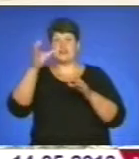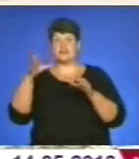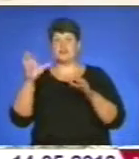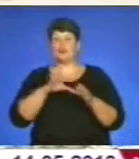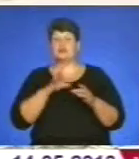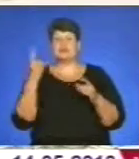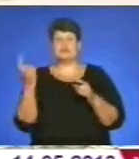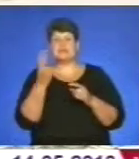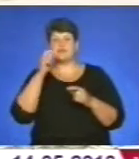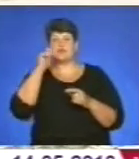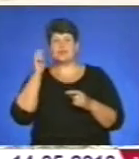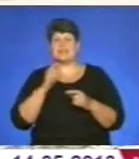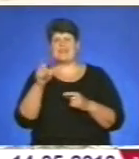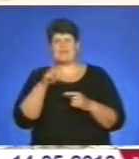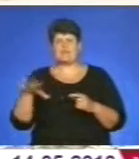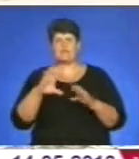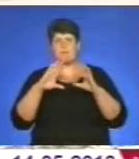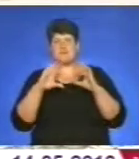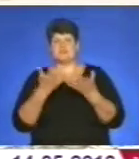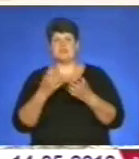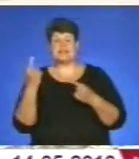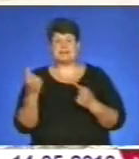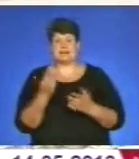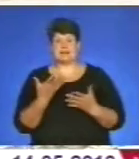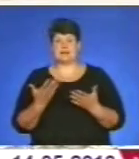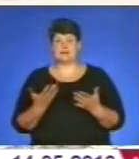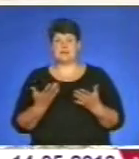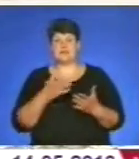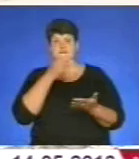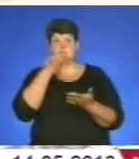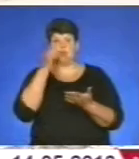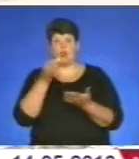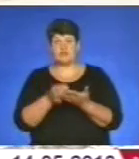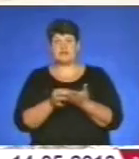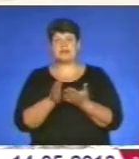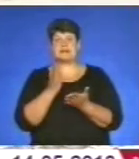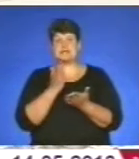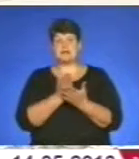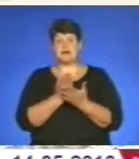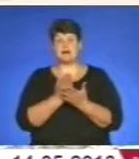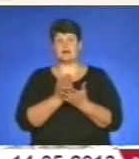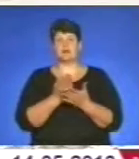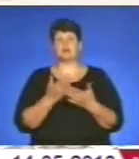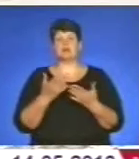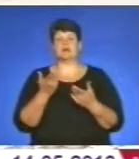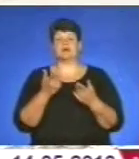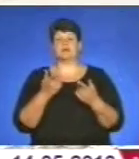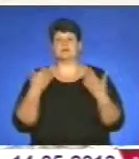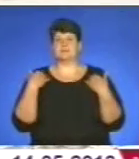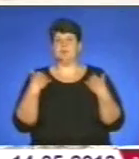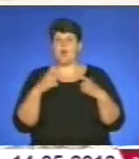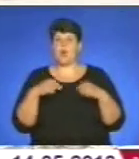світі. І відповідальність, в першу чергу, має лягати на органах